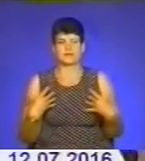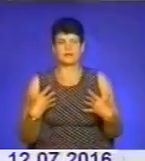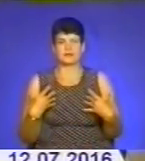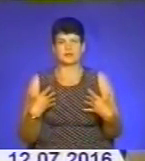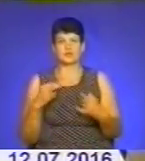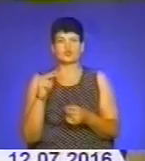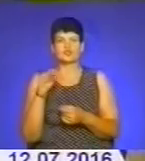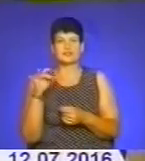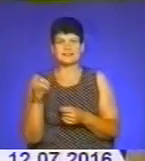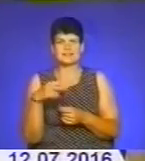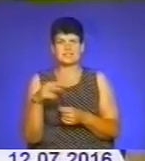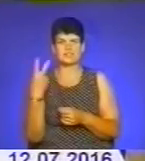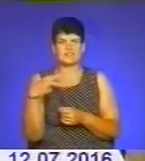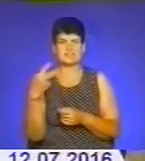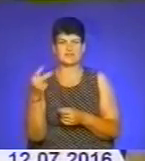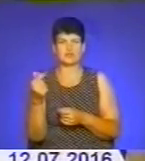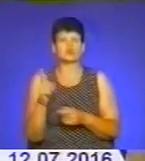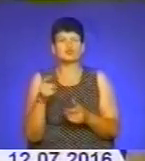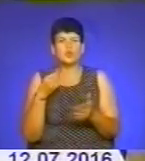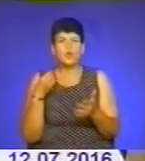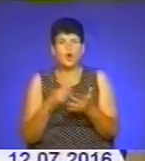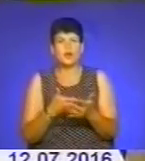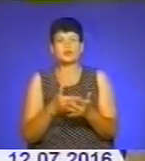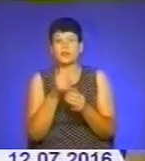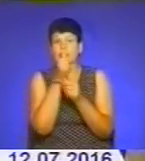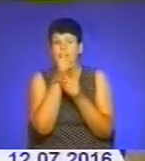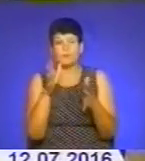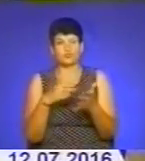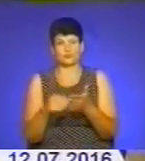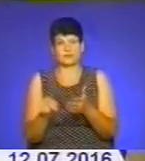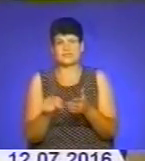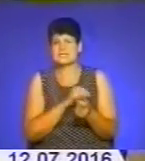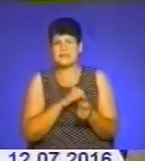гривні. Що таке дороге, що люди собі не можуть дозволити? Що найменше беруть?